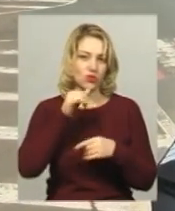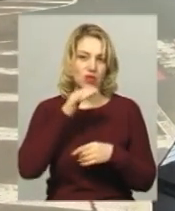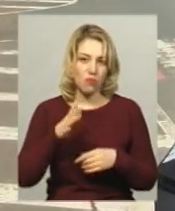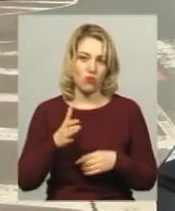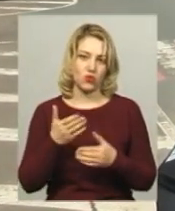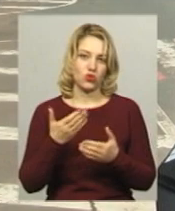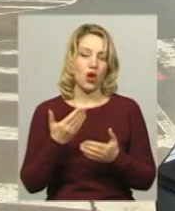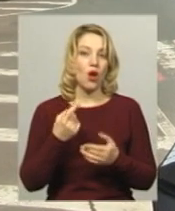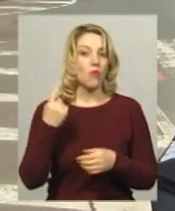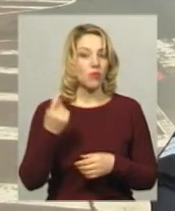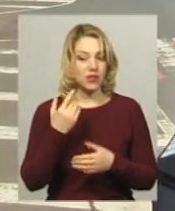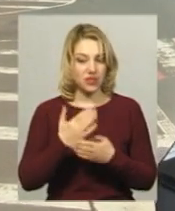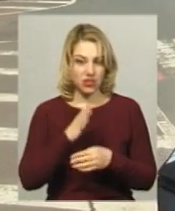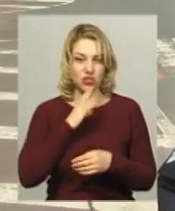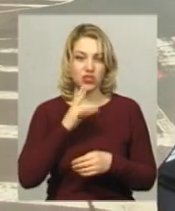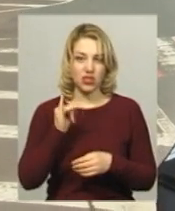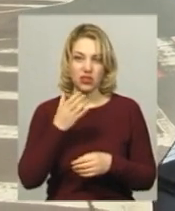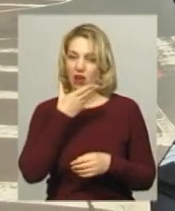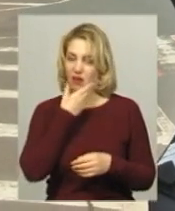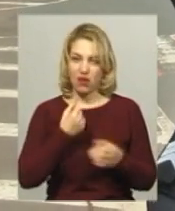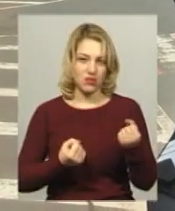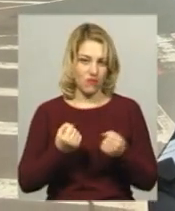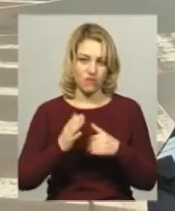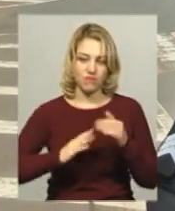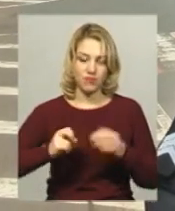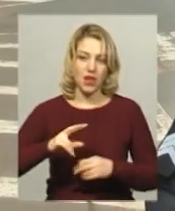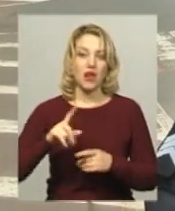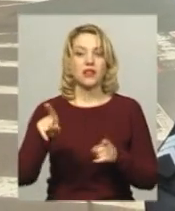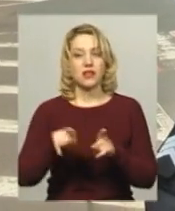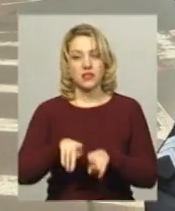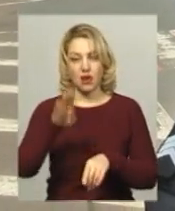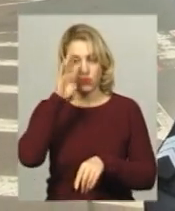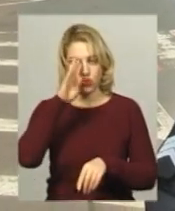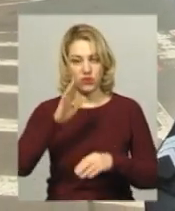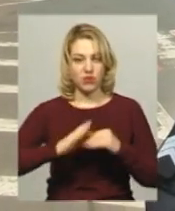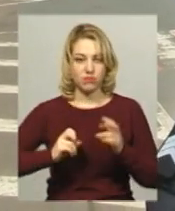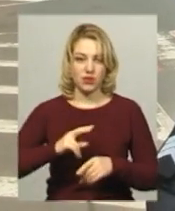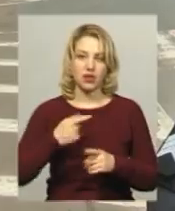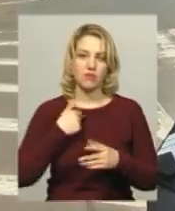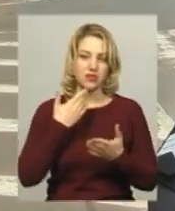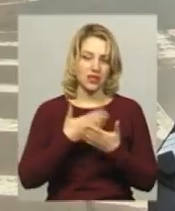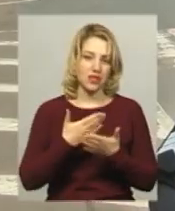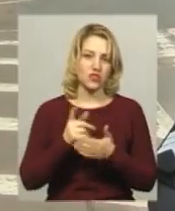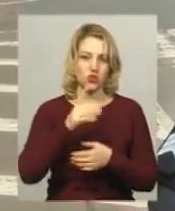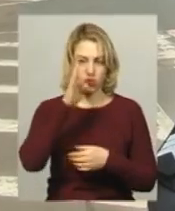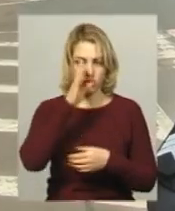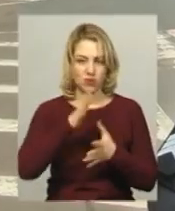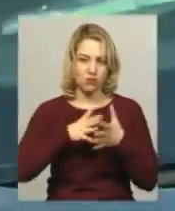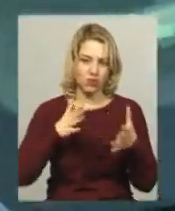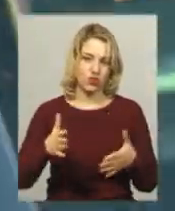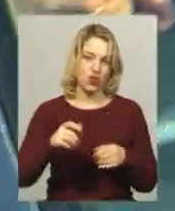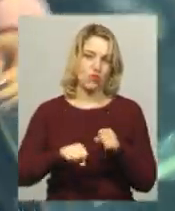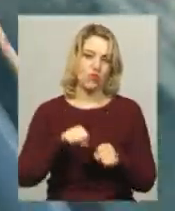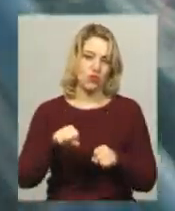По-перше, жінки є теж гарними водіями, так само чоловіки. Мені кажеться, більше чоловіки порушують, ніж жінки.